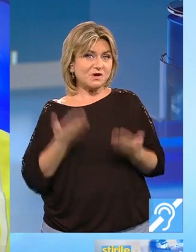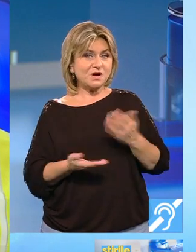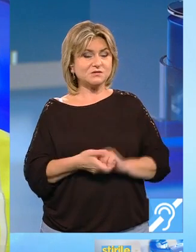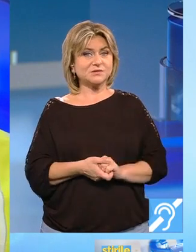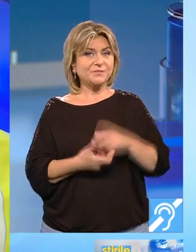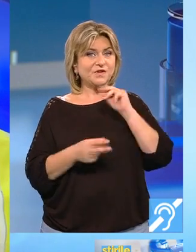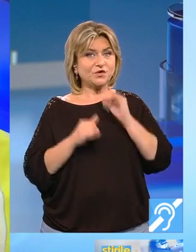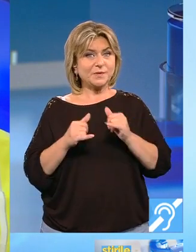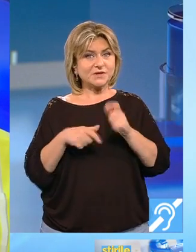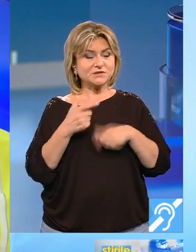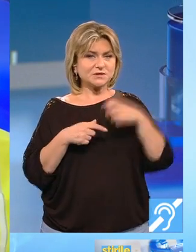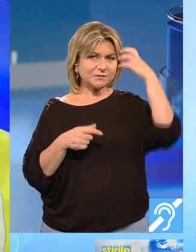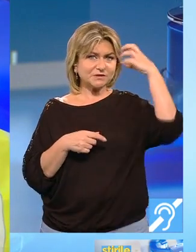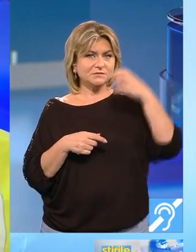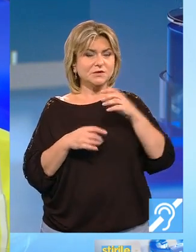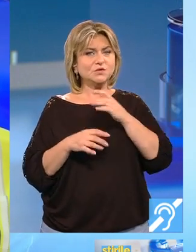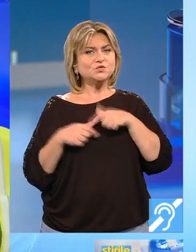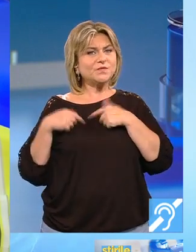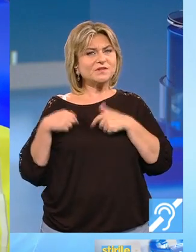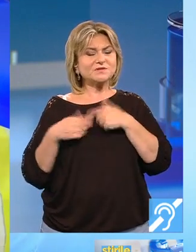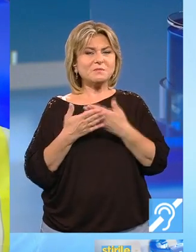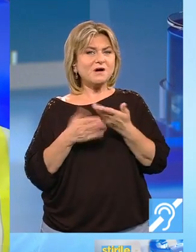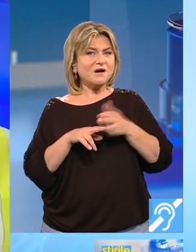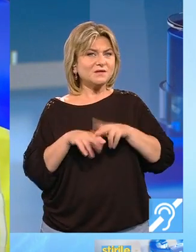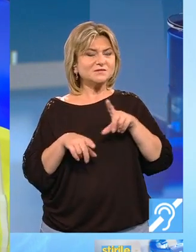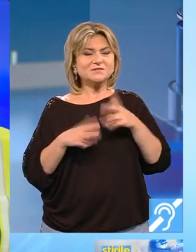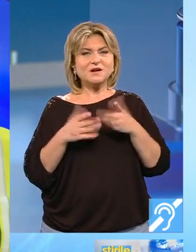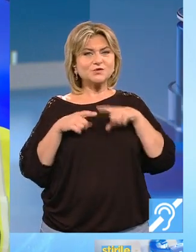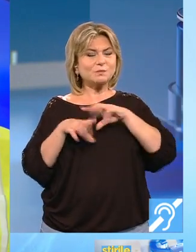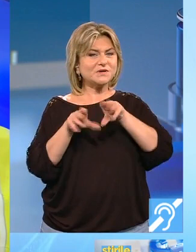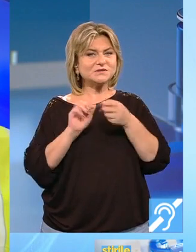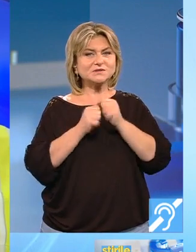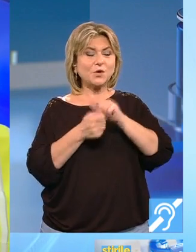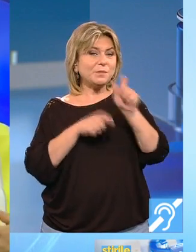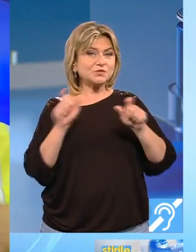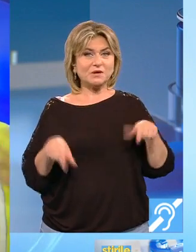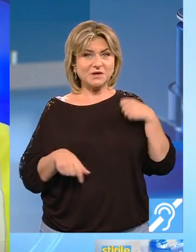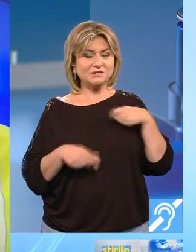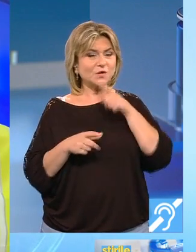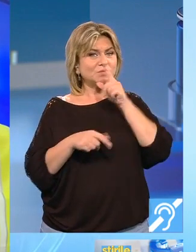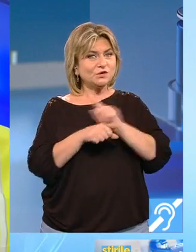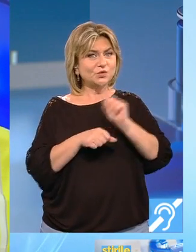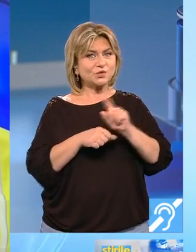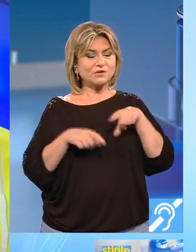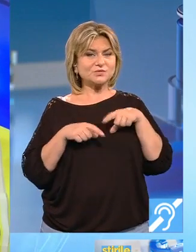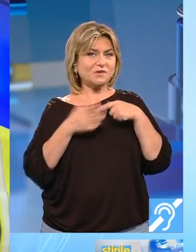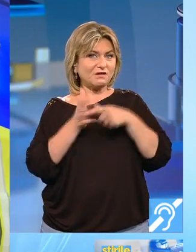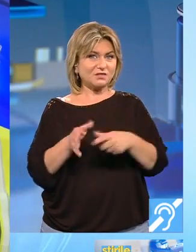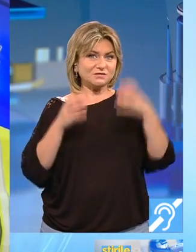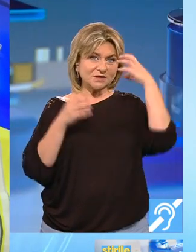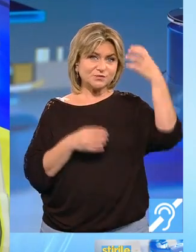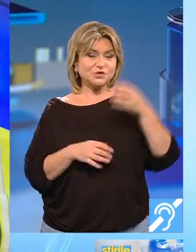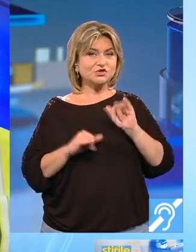vorbim astăzi de înțelepciune sufletească, mai ales cei care sunt părinți sau cu persoane mai tinere unde îi trebuie să-și arate înțelepciunea.